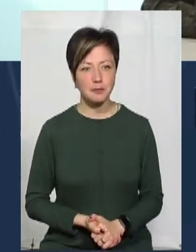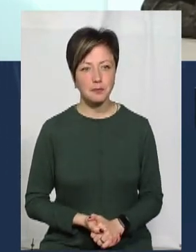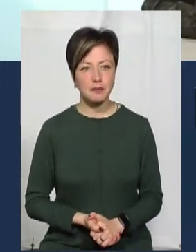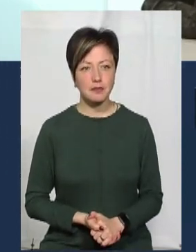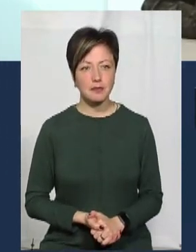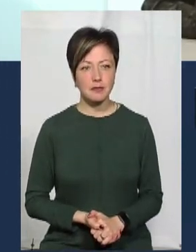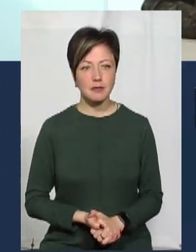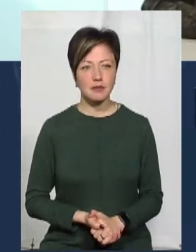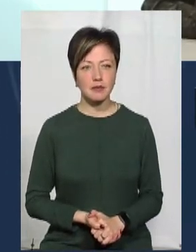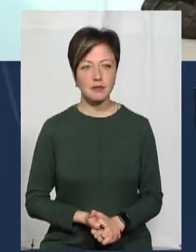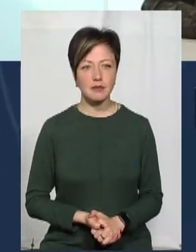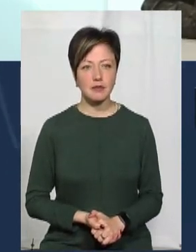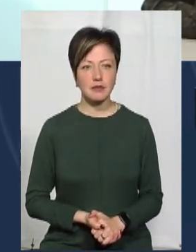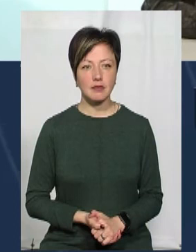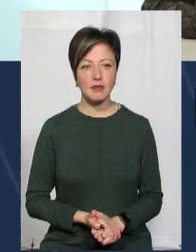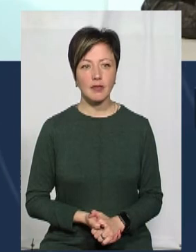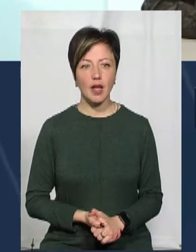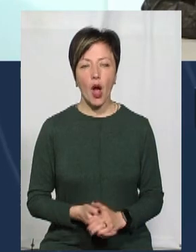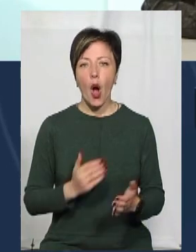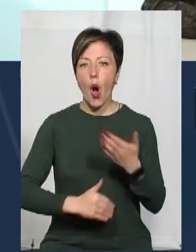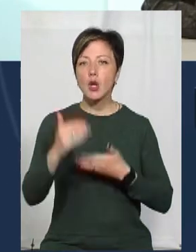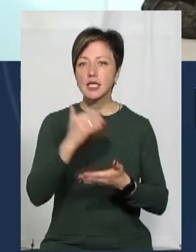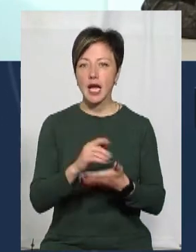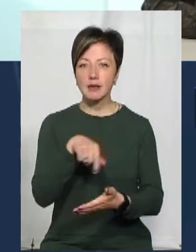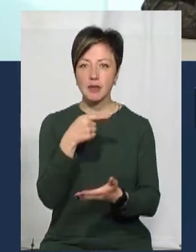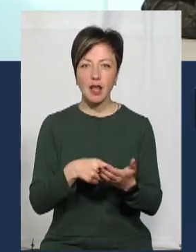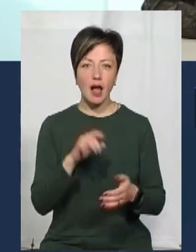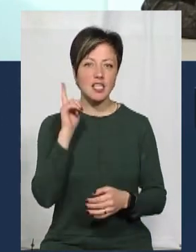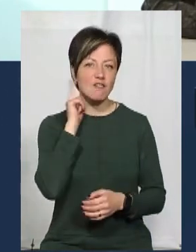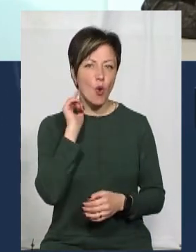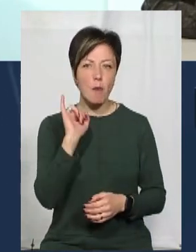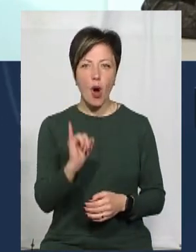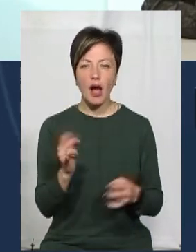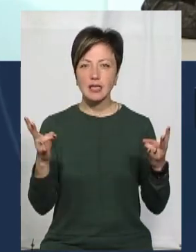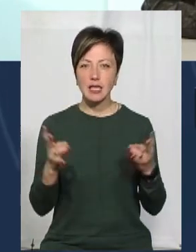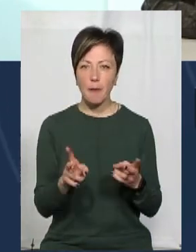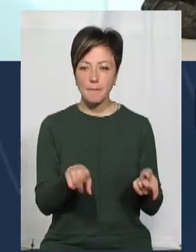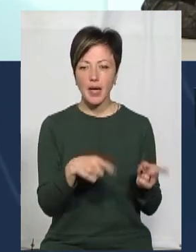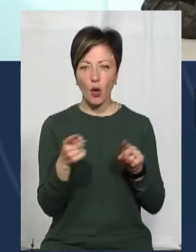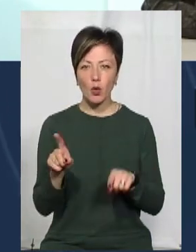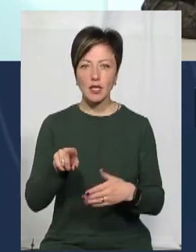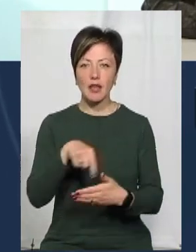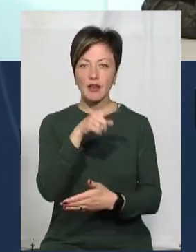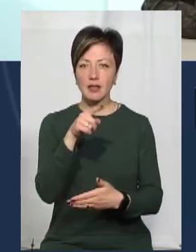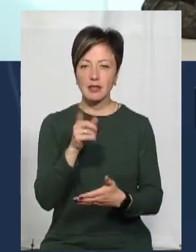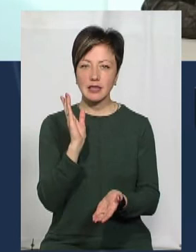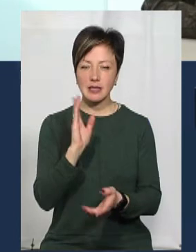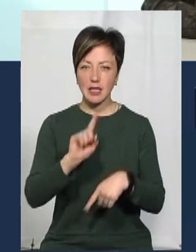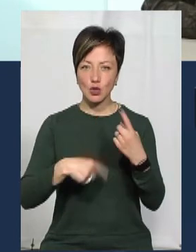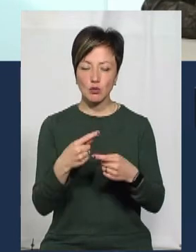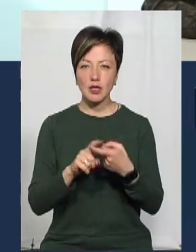Ви не конкретні. Стані, запитання, тому що я чую, що у нас дещо поганий звук, і нам потрібно ще переходити до наступного включення.